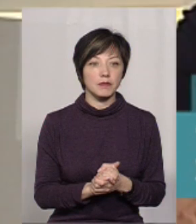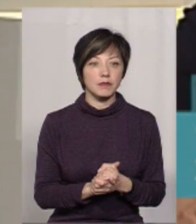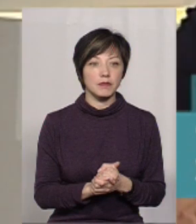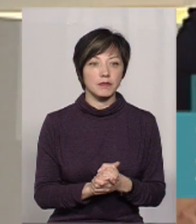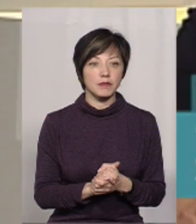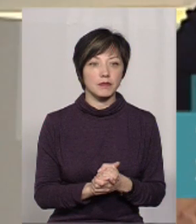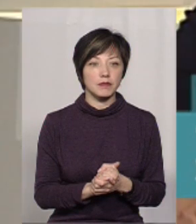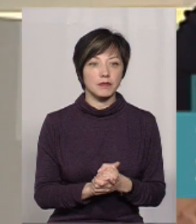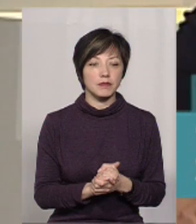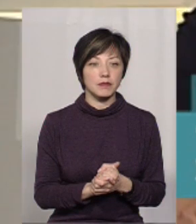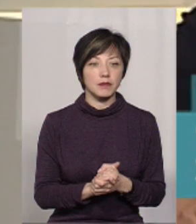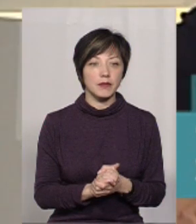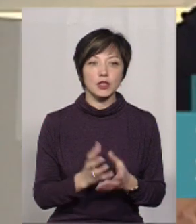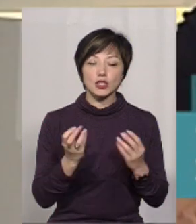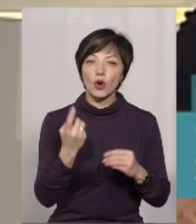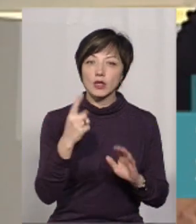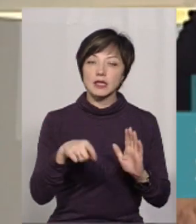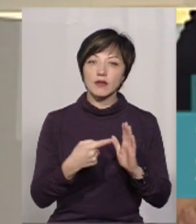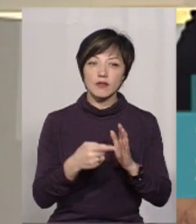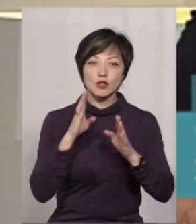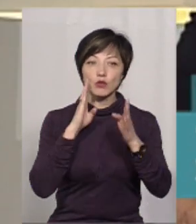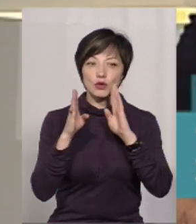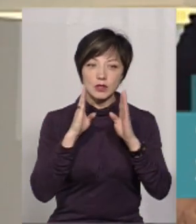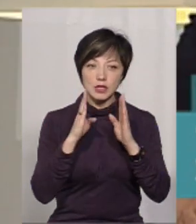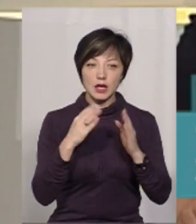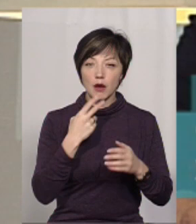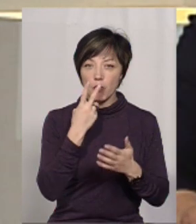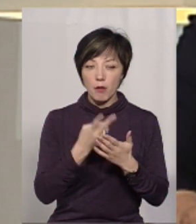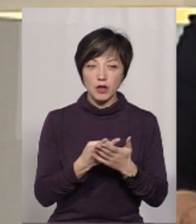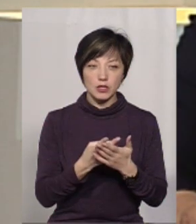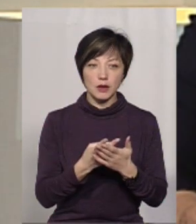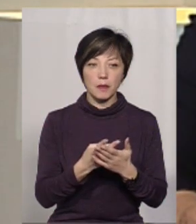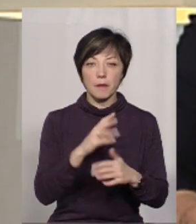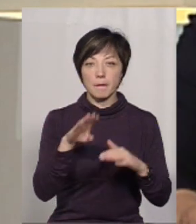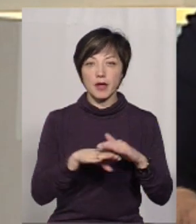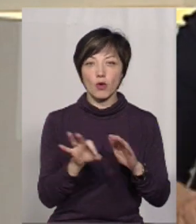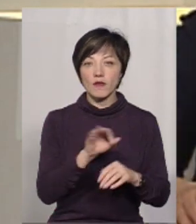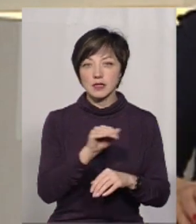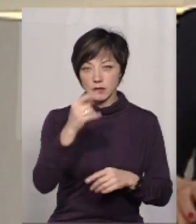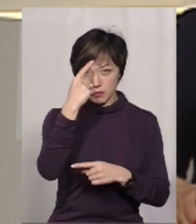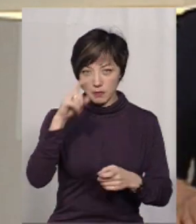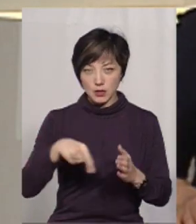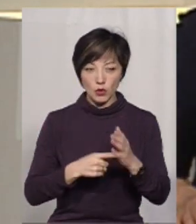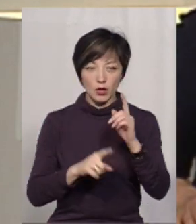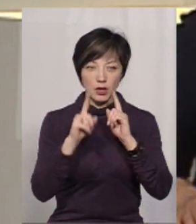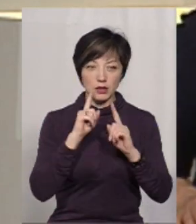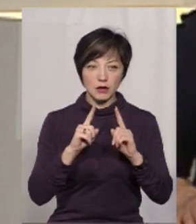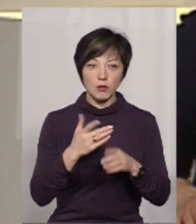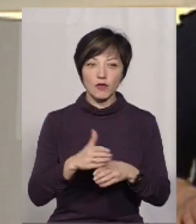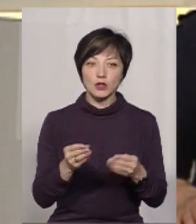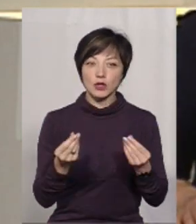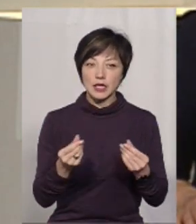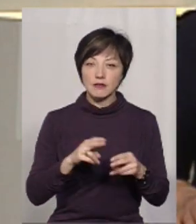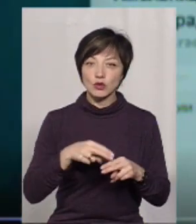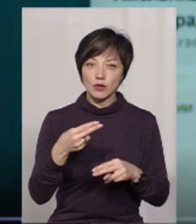Ще одне таке питання. У Фейсбуці я побачила під офіційним повідомленням Хмельницької міської ради про виділення